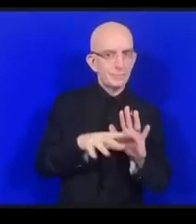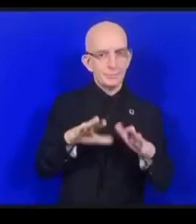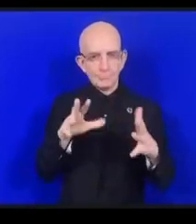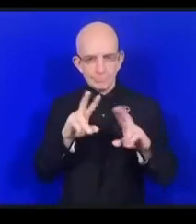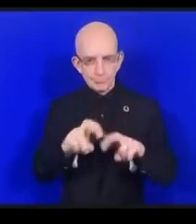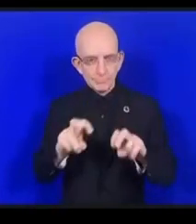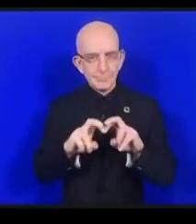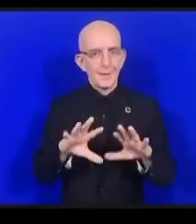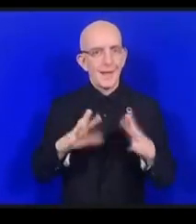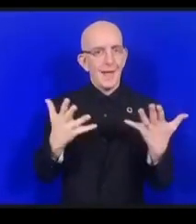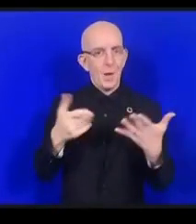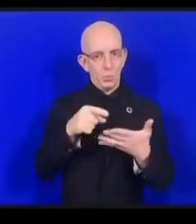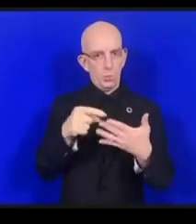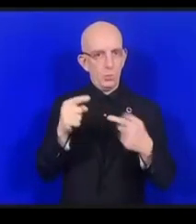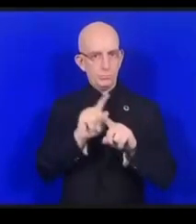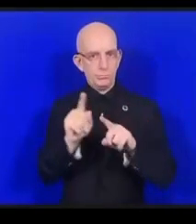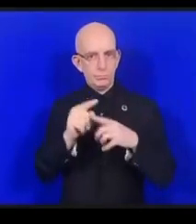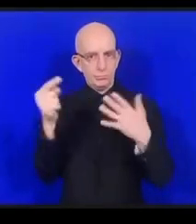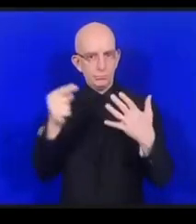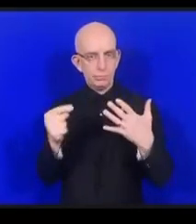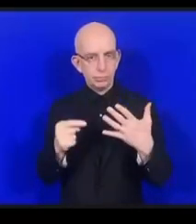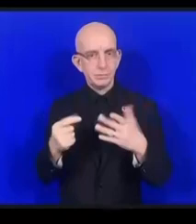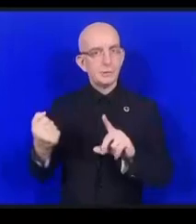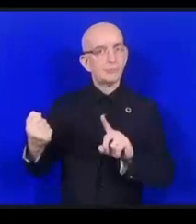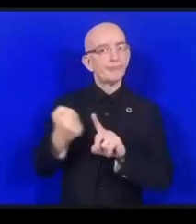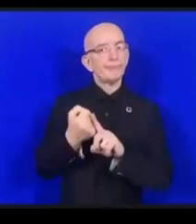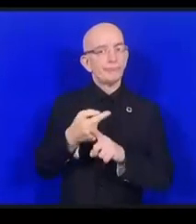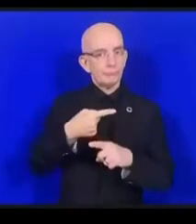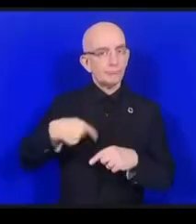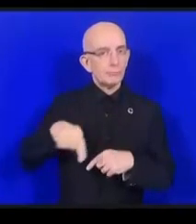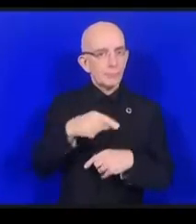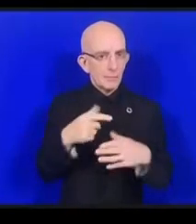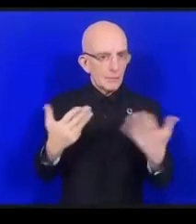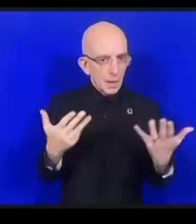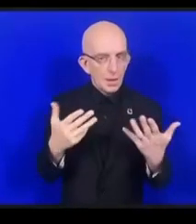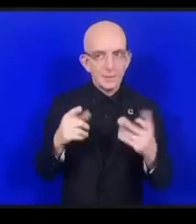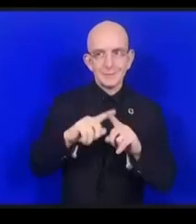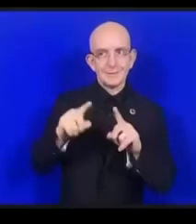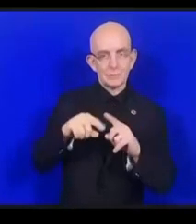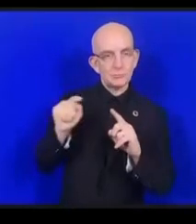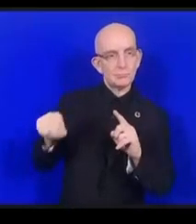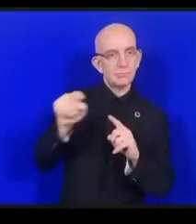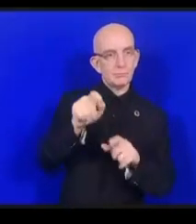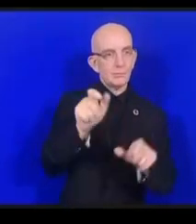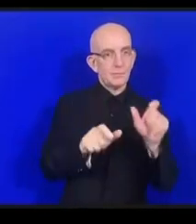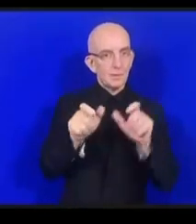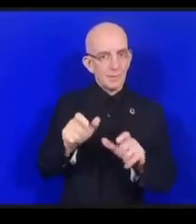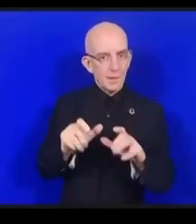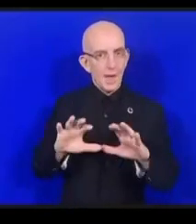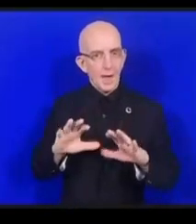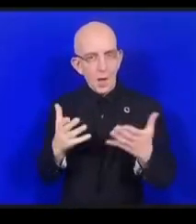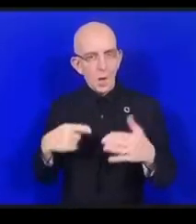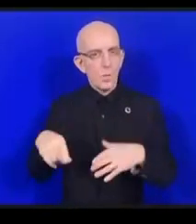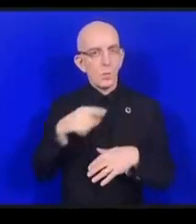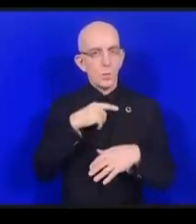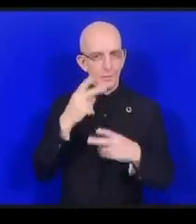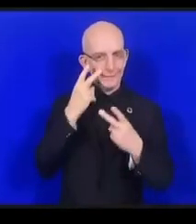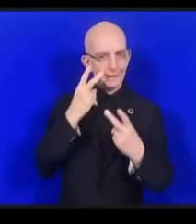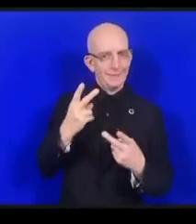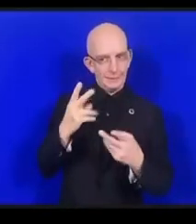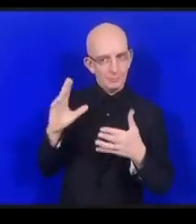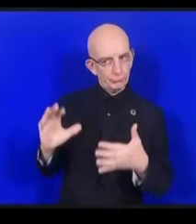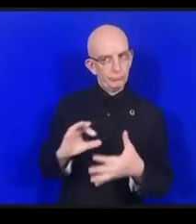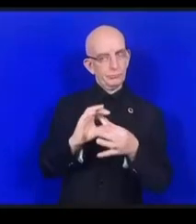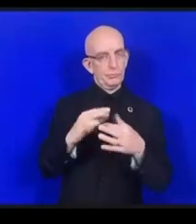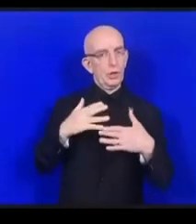on peut les utiliser de manière axée sur l'humain alors on a commencé à regarder ces valeurs et on s'est